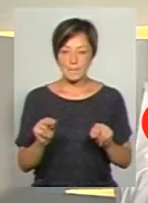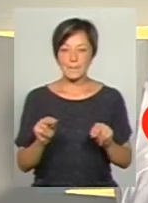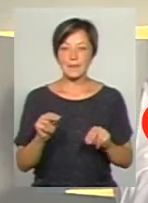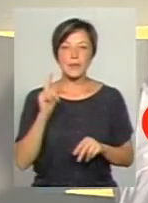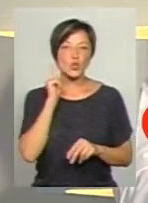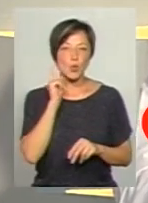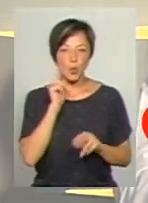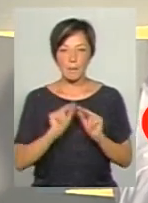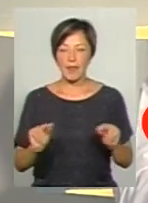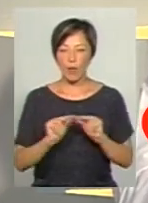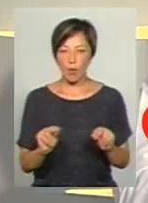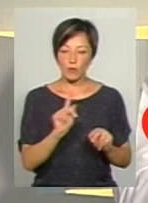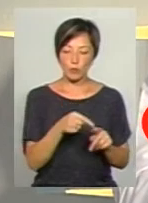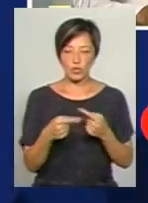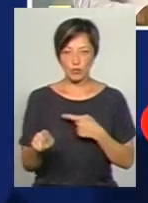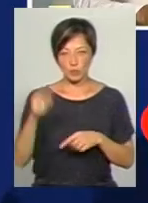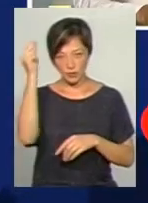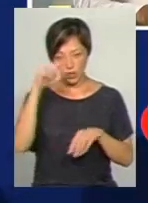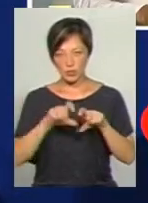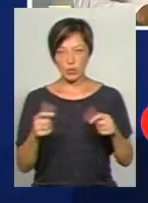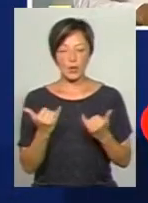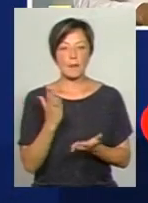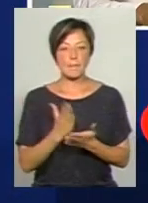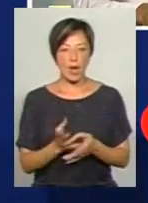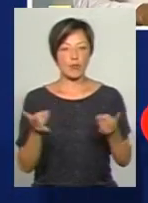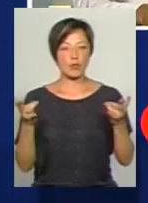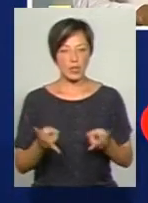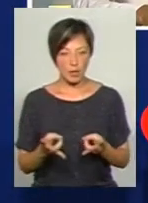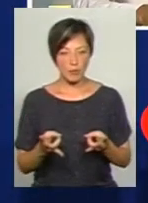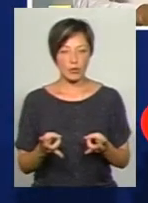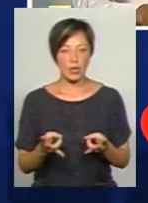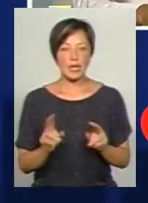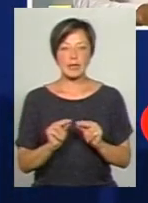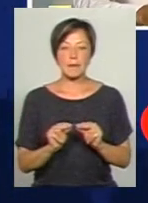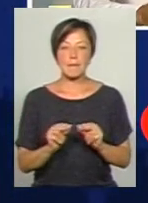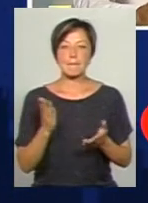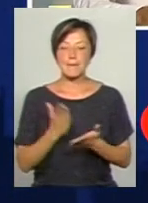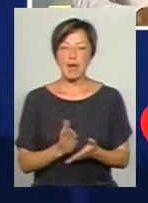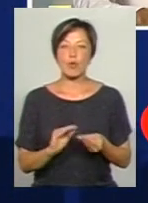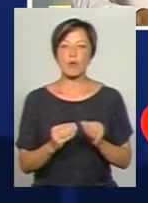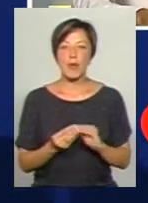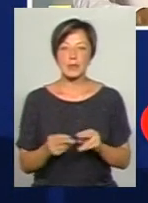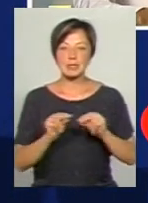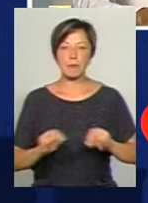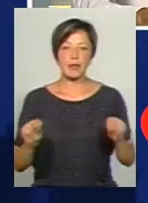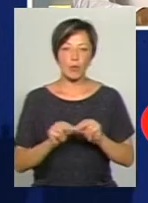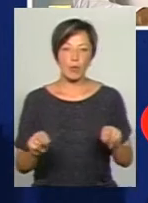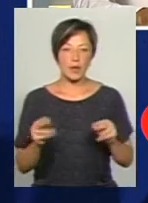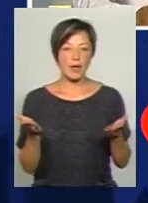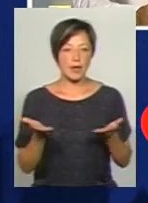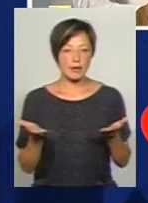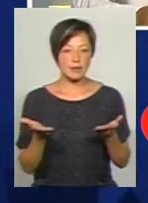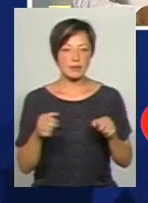іншому навчальному закладі. Скажу вам, на сьогодні ми маємо проблему із педагогами, які